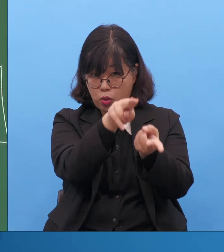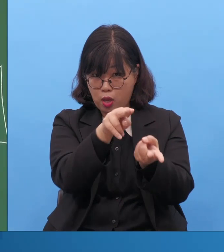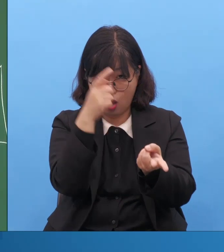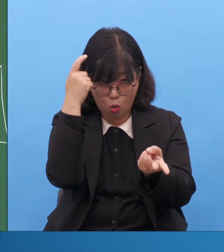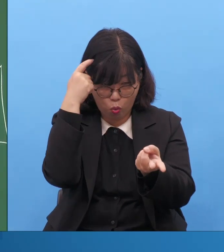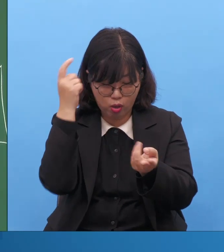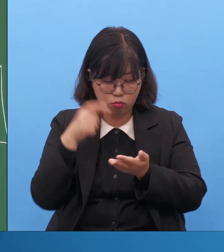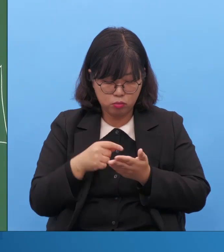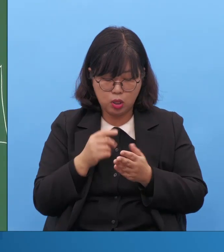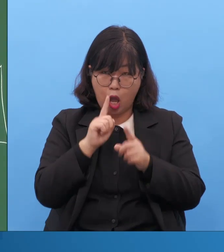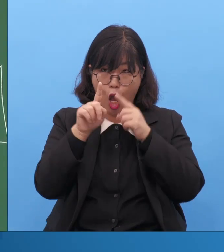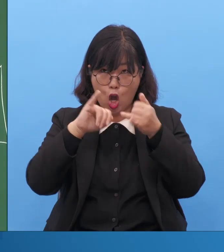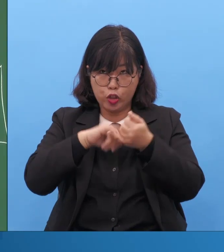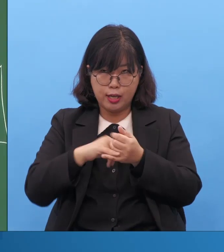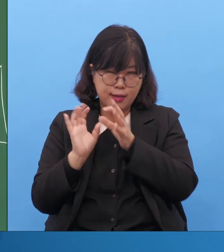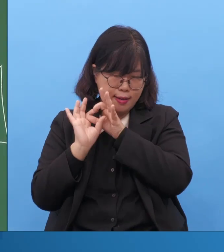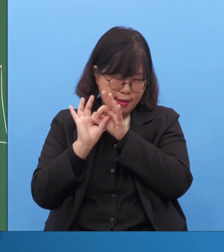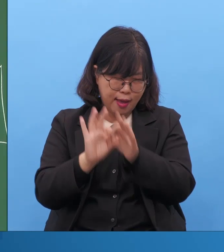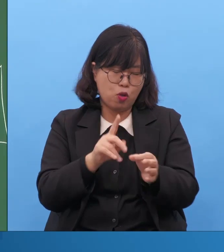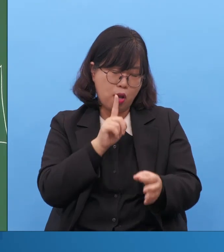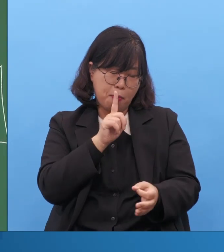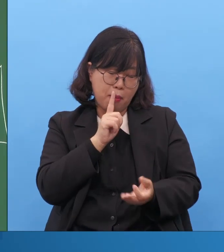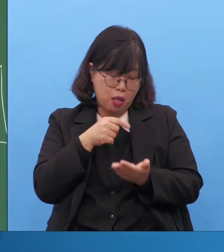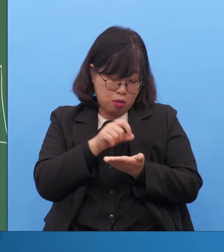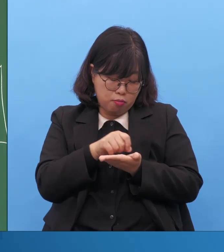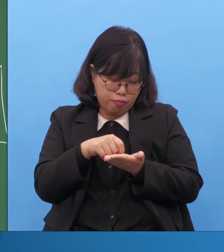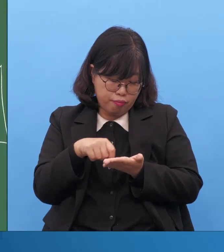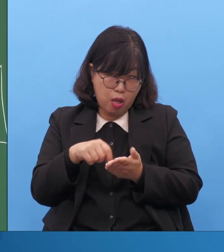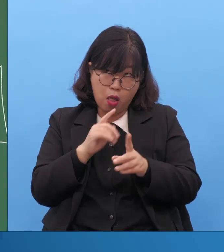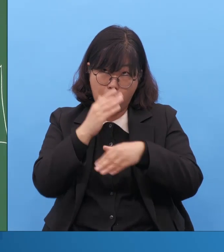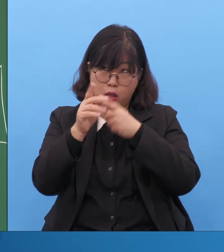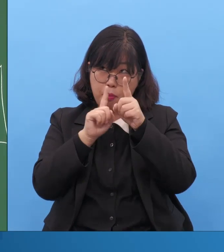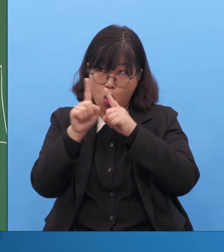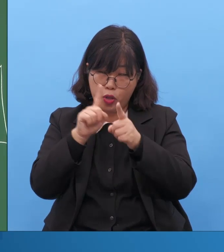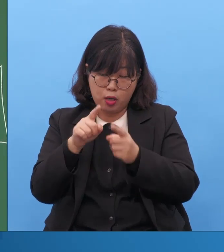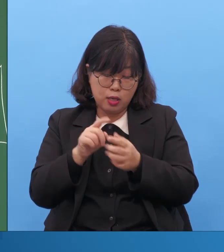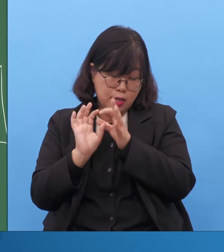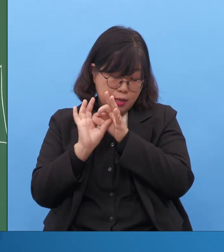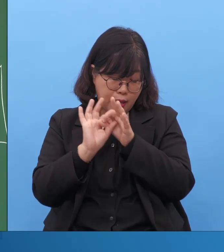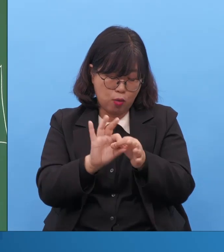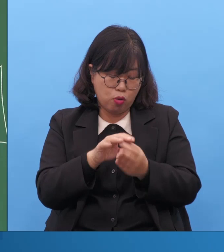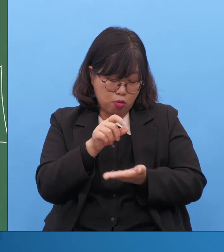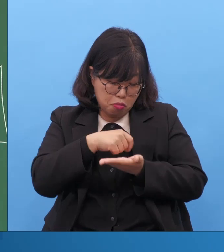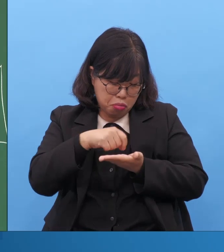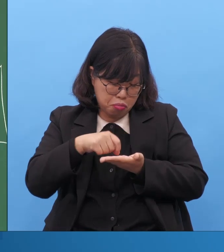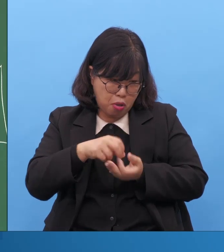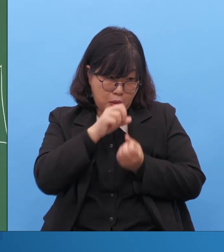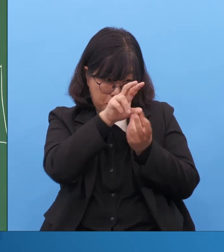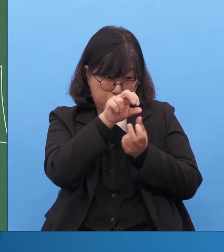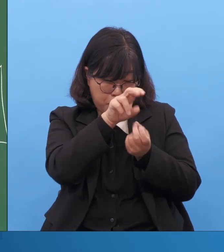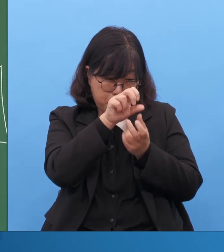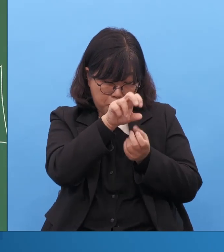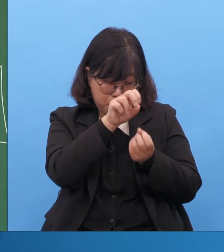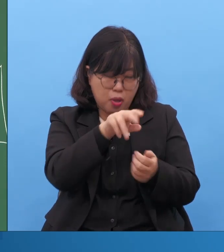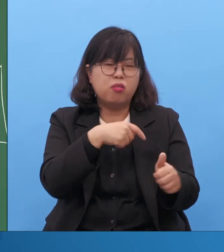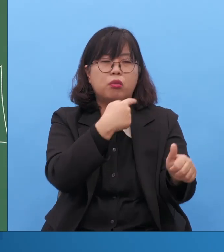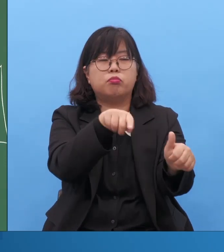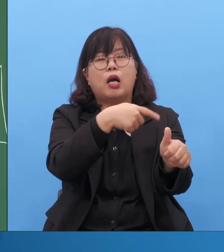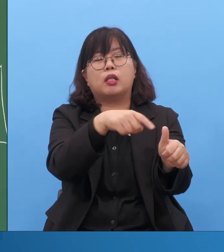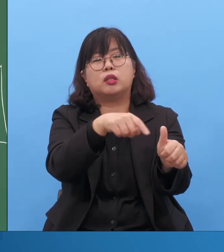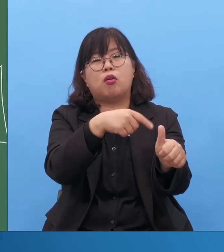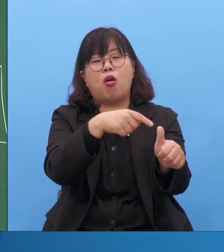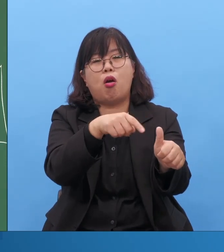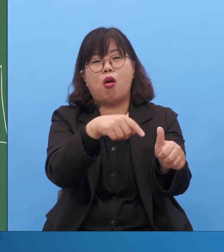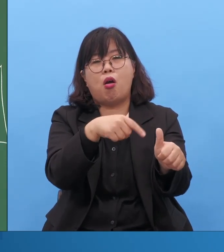중요합니다. 낙심하지 마시고 진짜 회복하셔야 돼요. 긍정하지 마세요. 여러분은 스스로